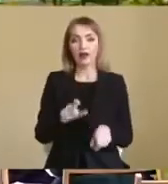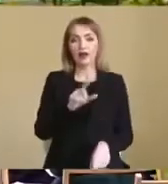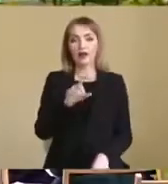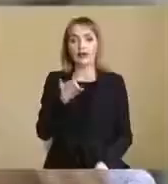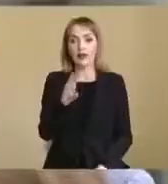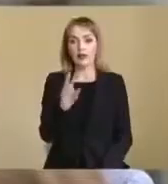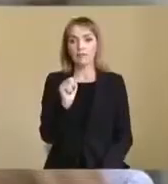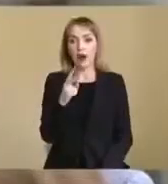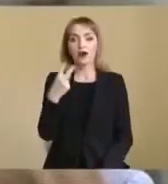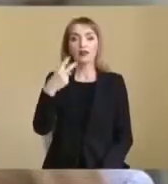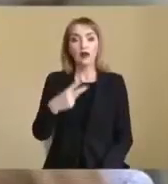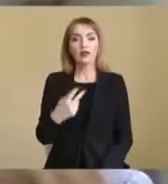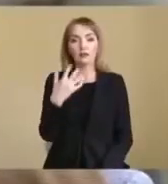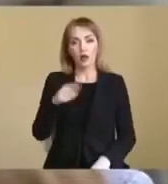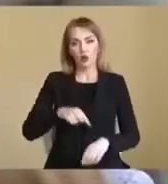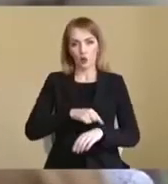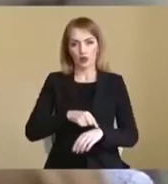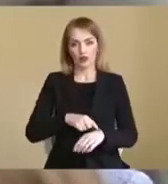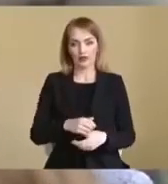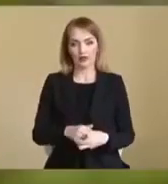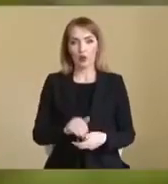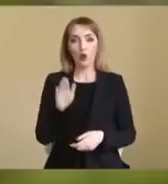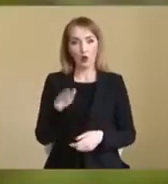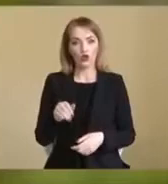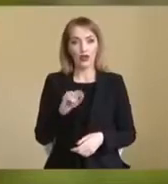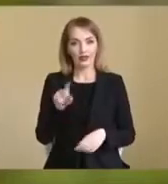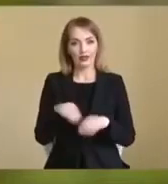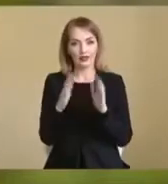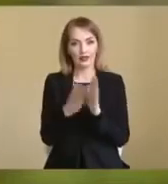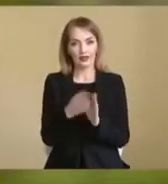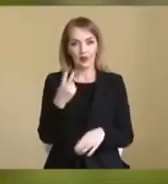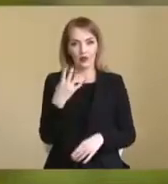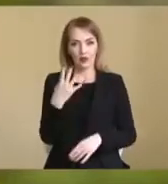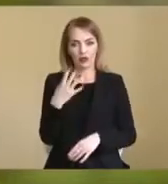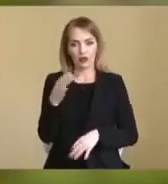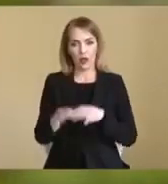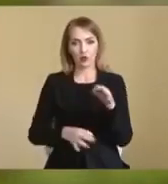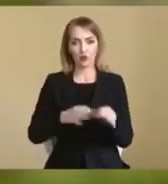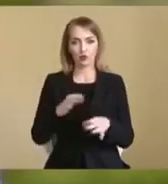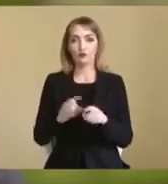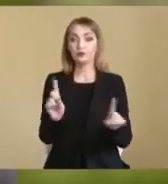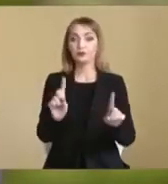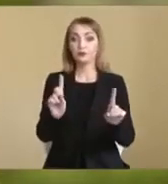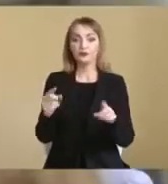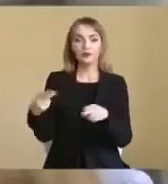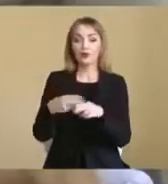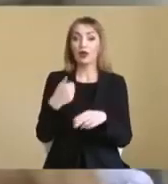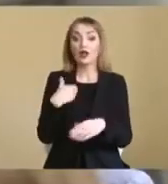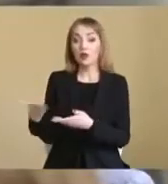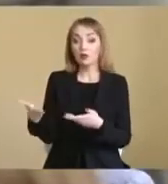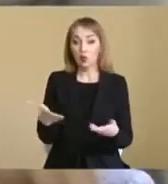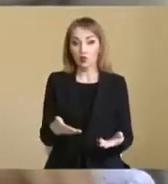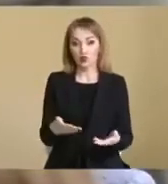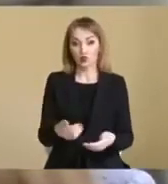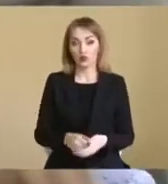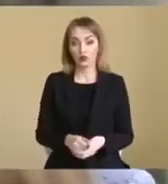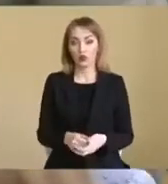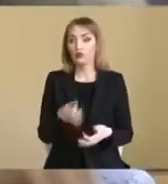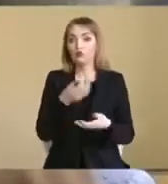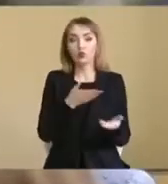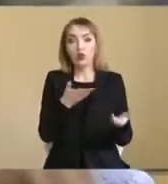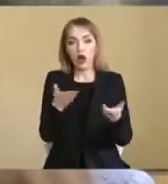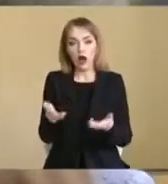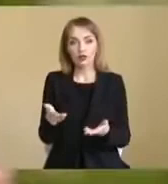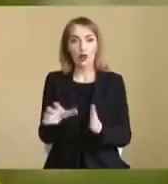годин, хоча їх 24 на добу. Я вас запрошую. Причому, будь ласка,